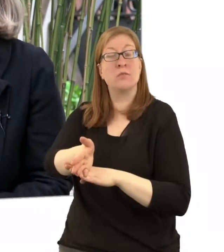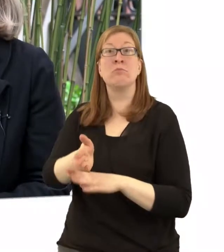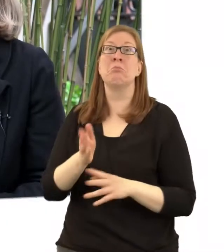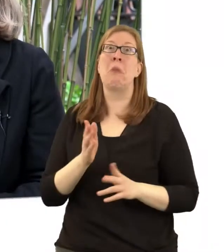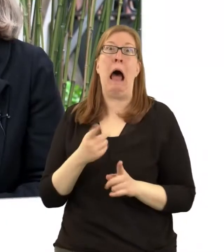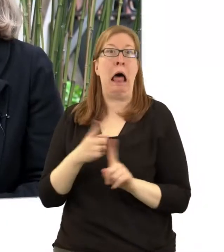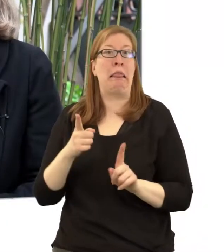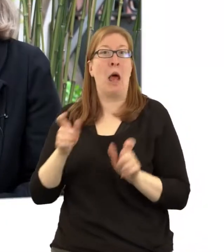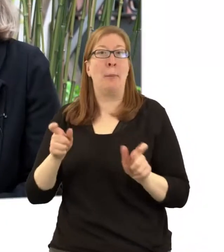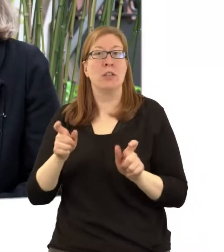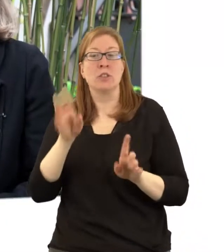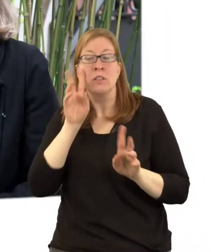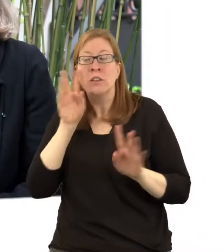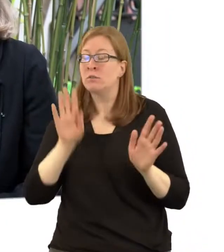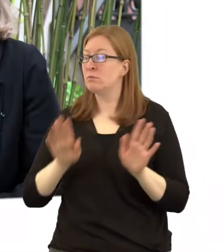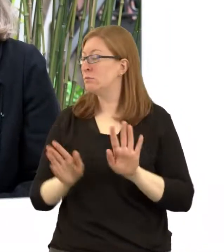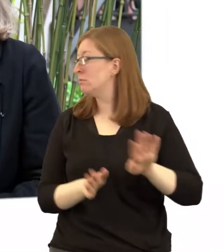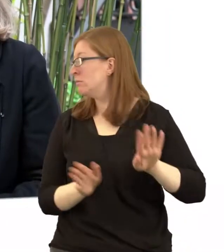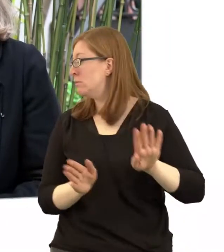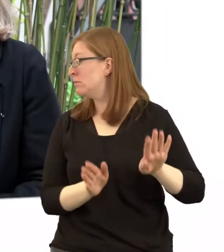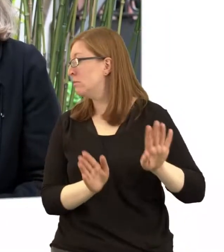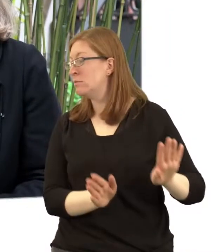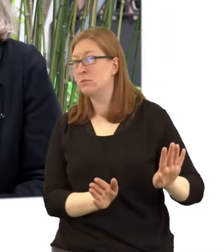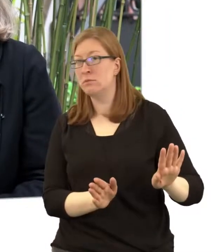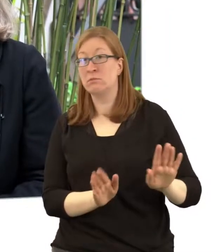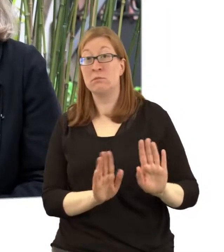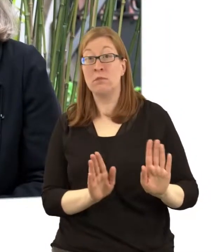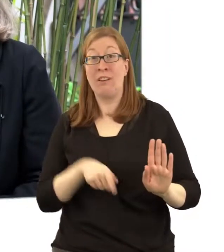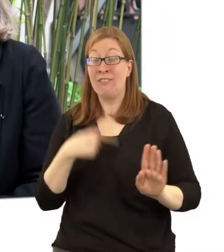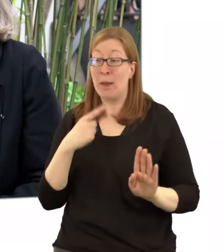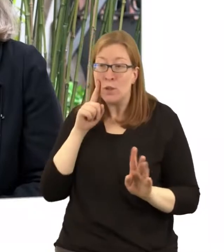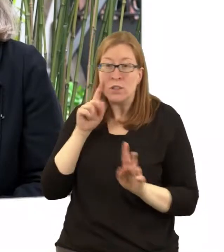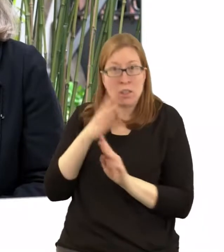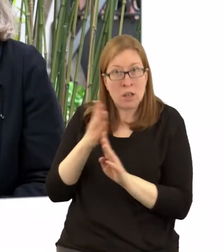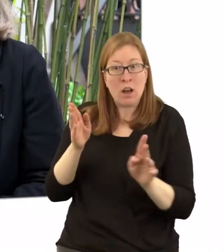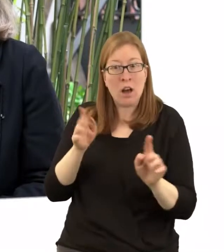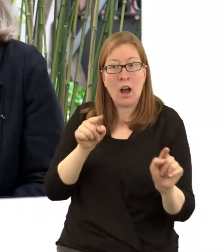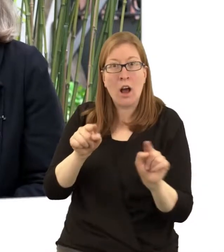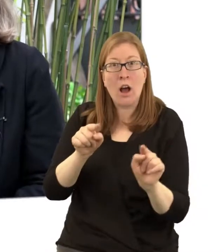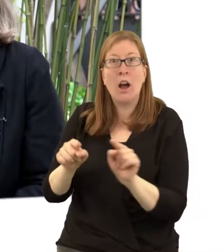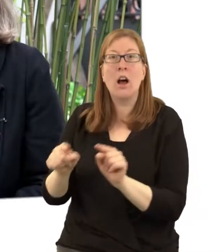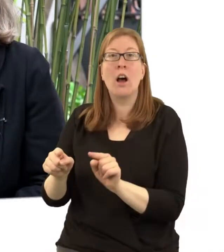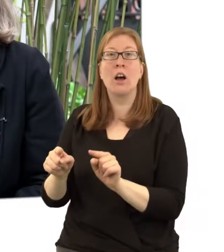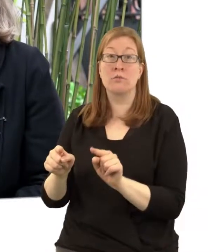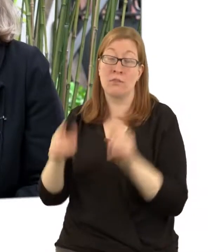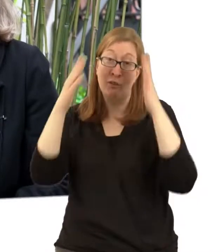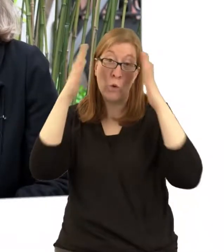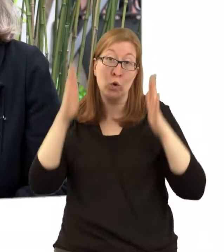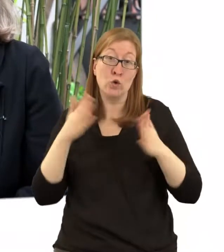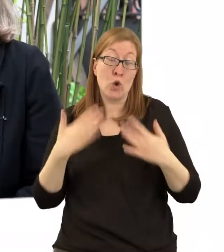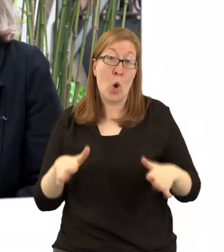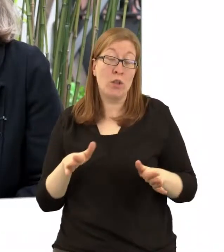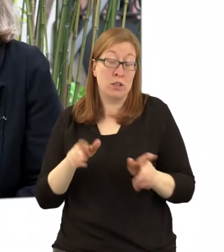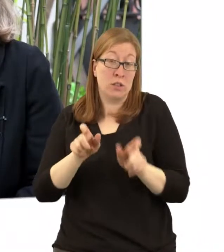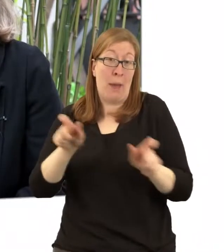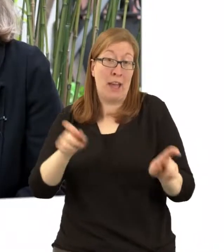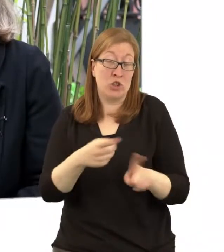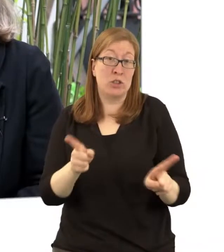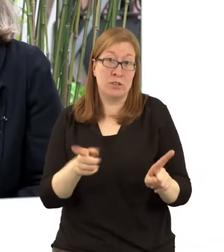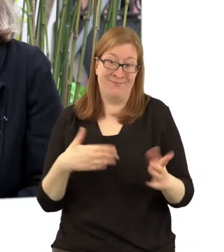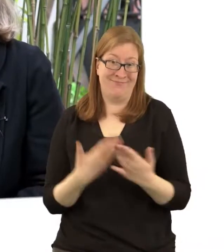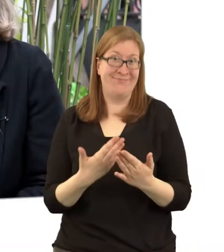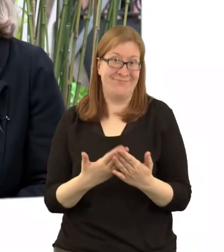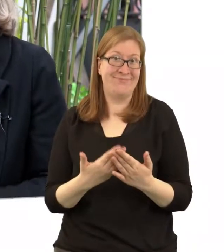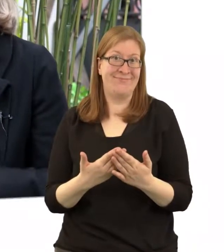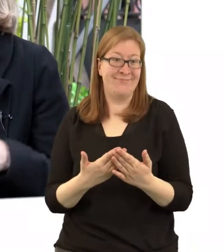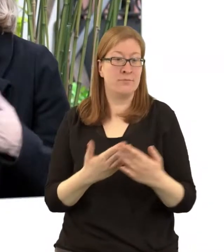hinschauen. Und das ist natürlich auf jeden Fall so in der Arbeit mit wohnungslosen Menschen. Und dass wir